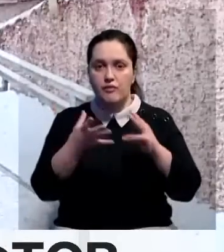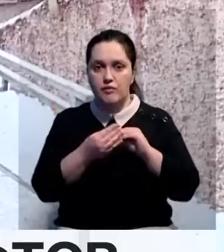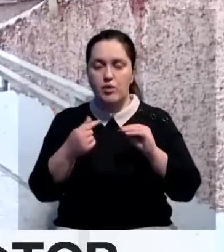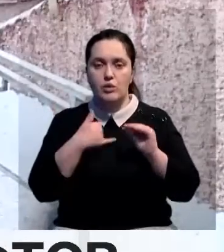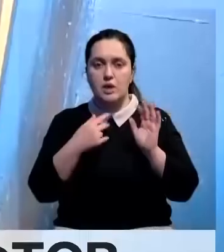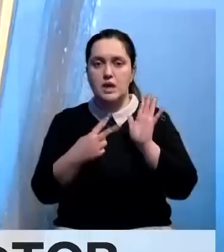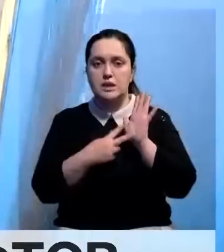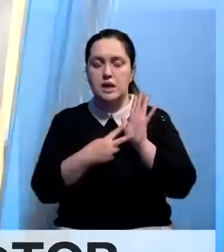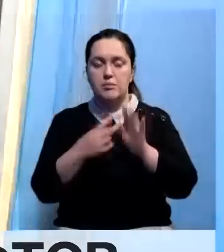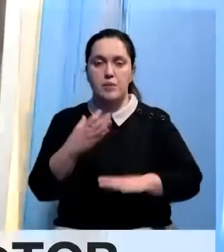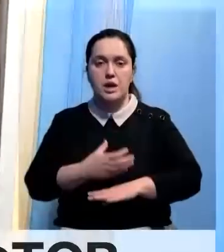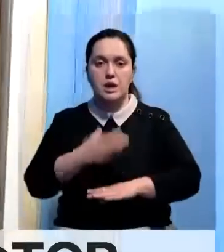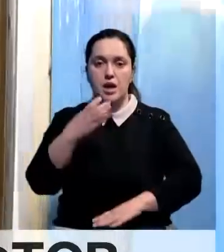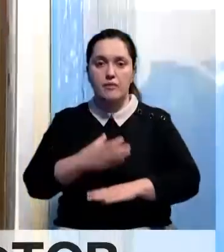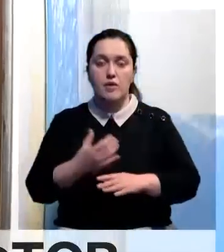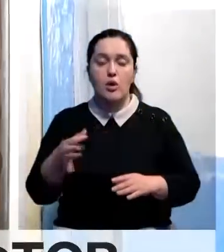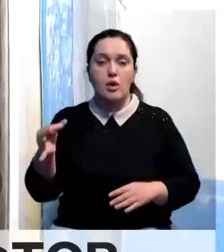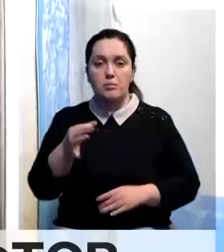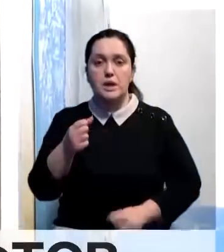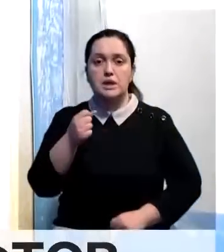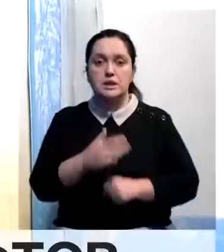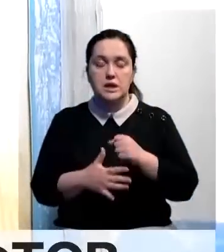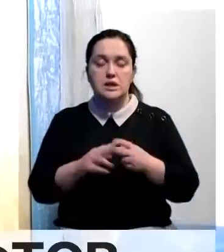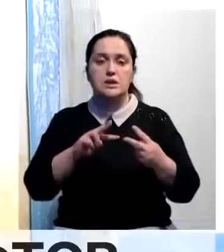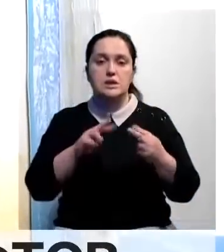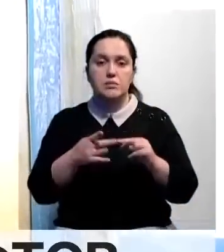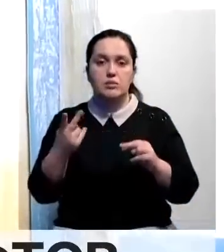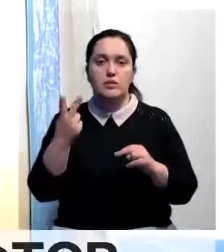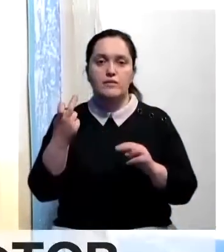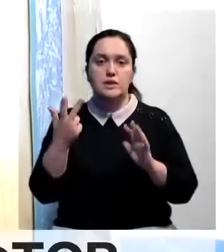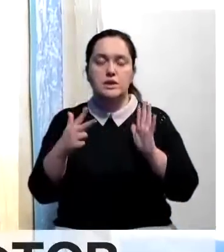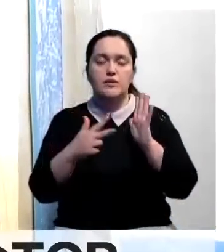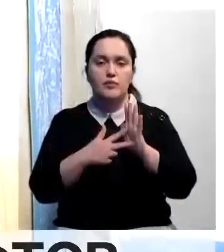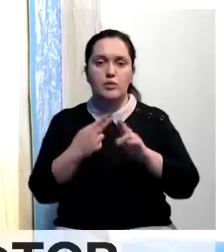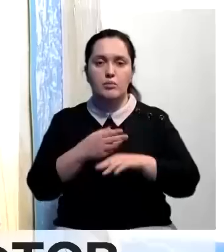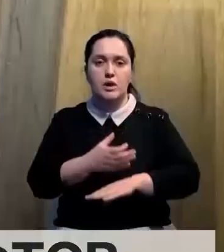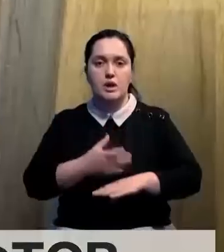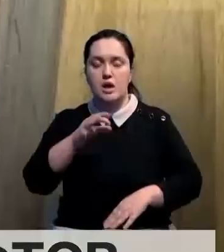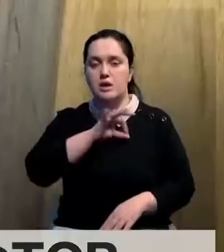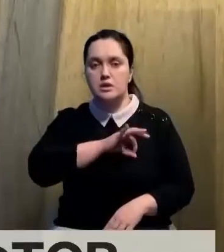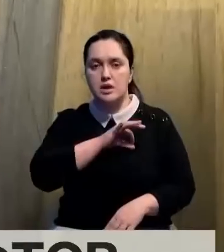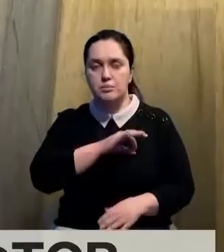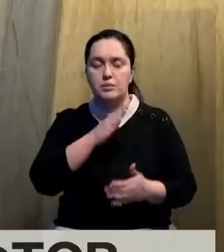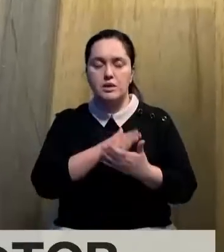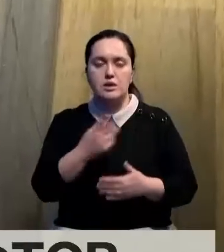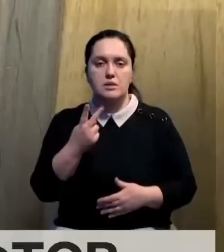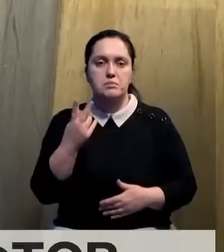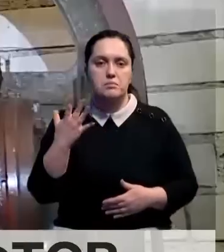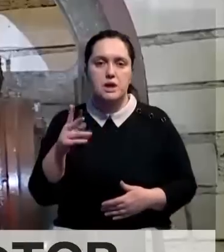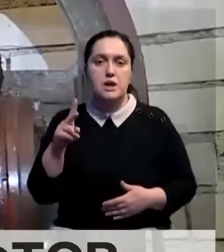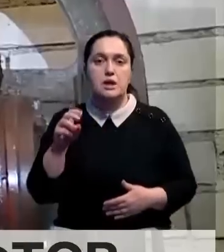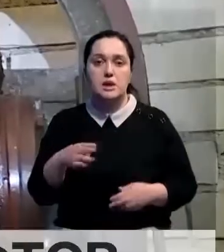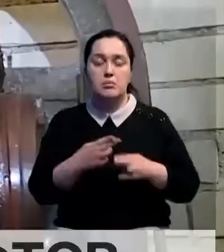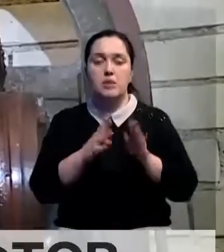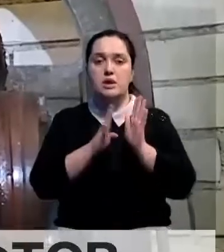лифтов. Всего в областном центре в замене нуждаются 238 лифтов. Они эксплуатируются больше 25 лет.